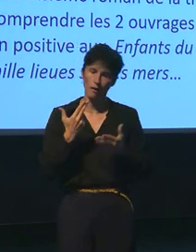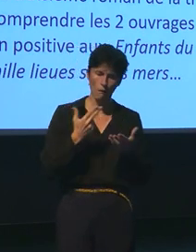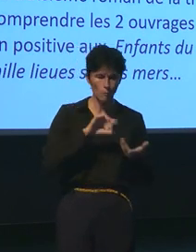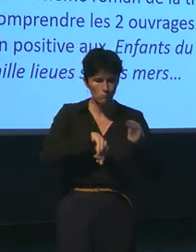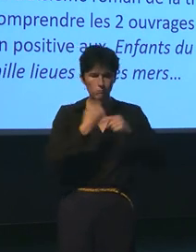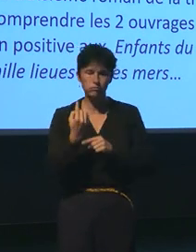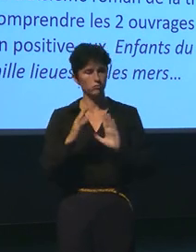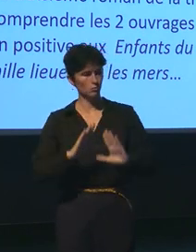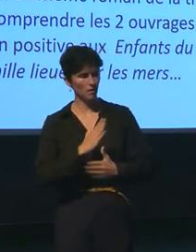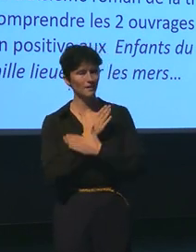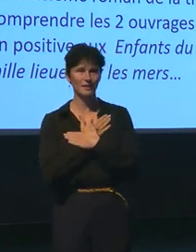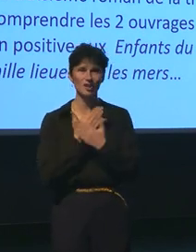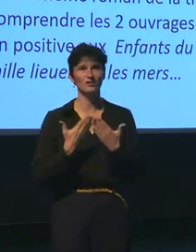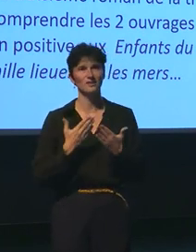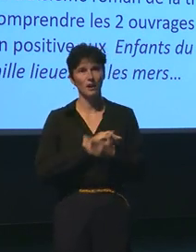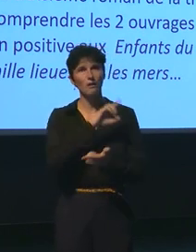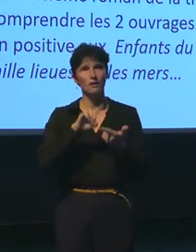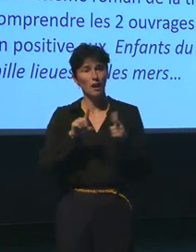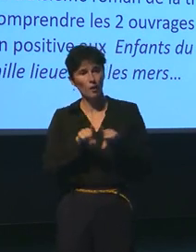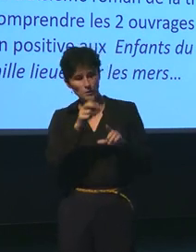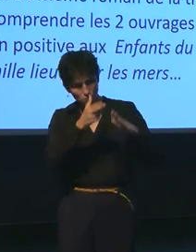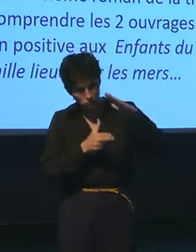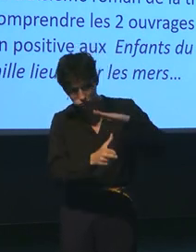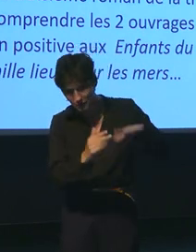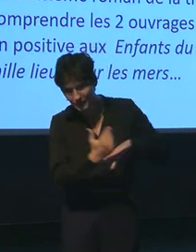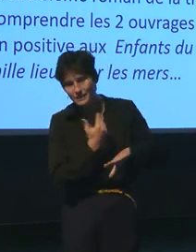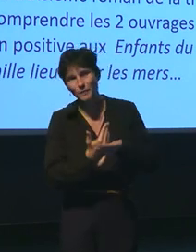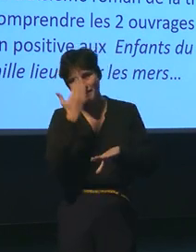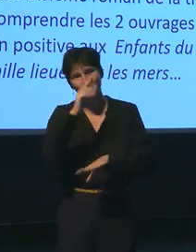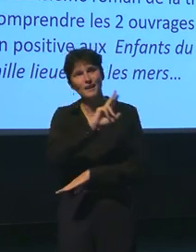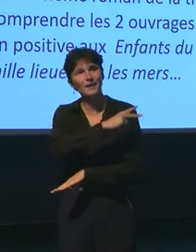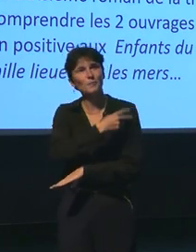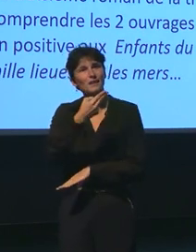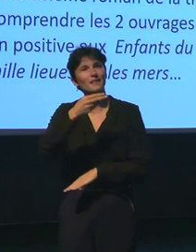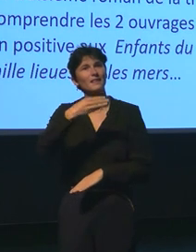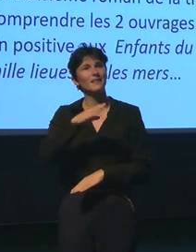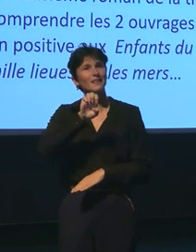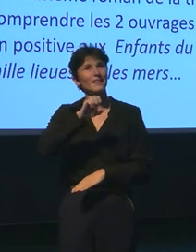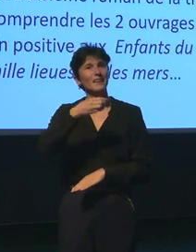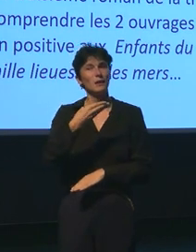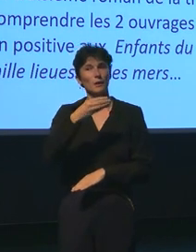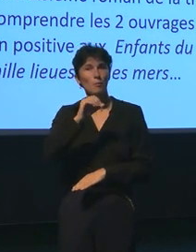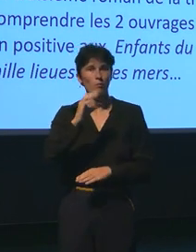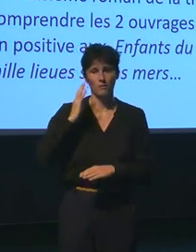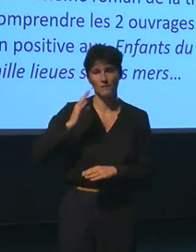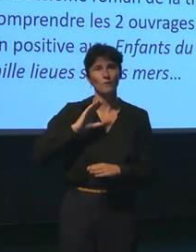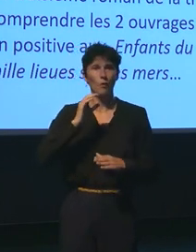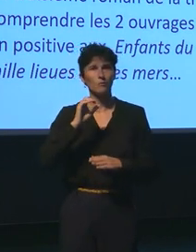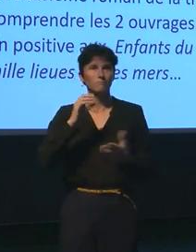sous les mers, on sait maintenant où à celui justement le capitaine des mots et on sait qu'il était un prince indien où la famille avait été